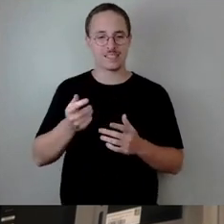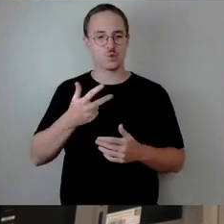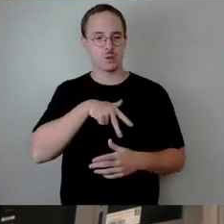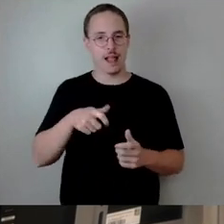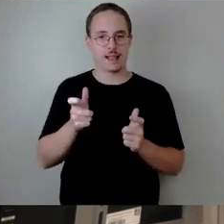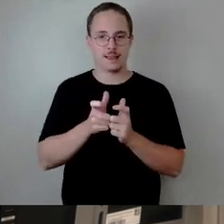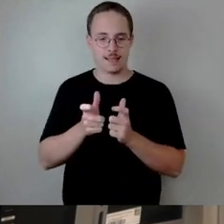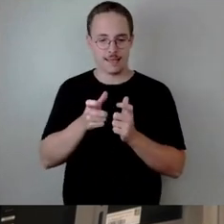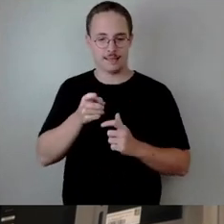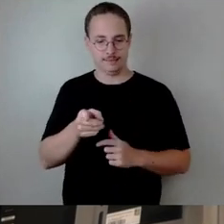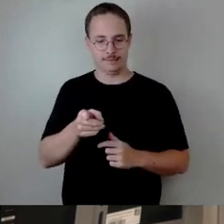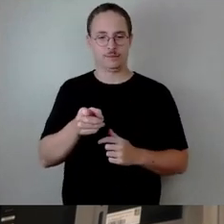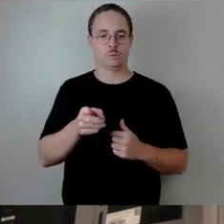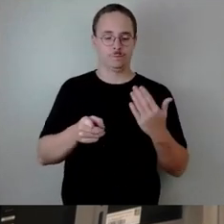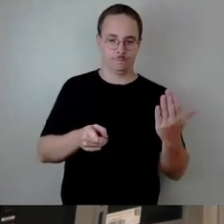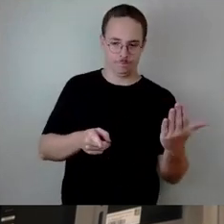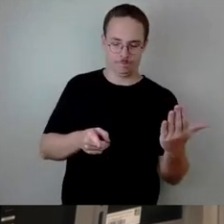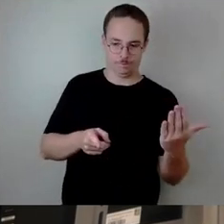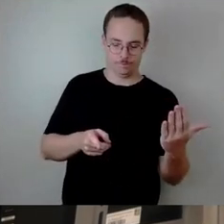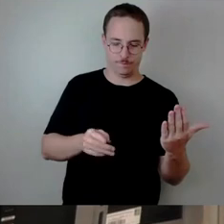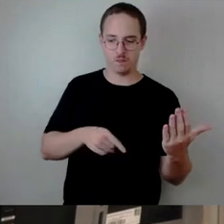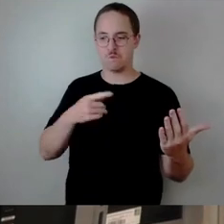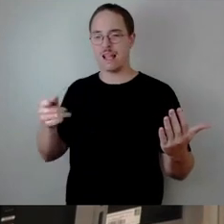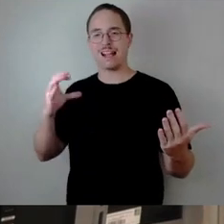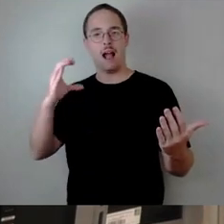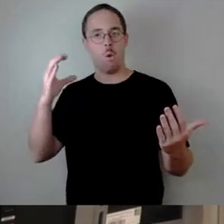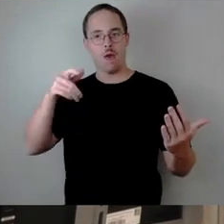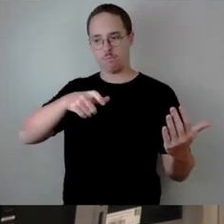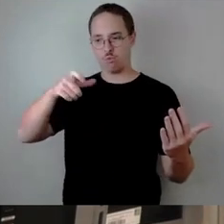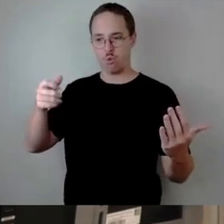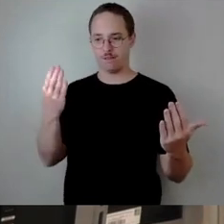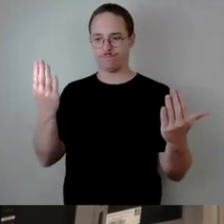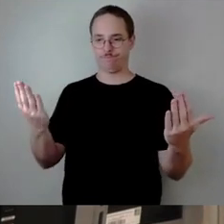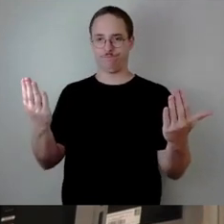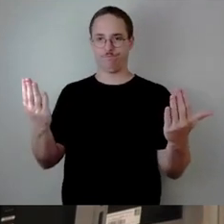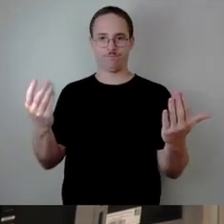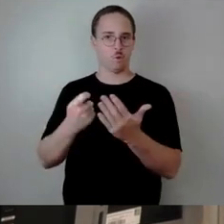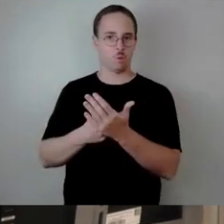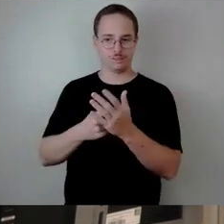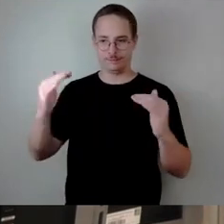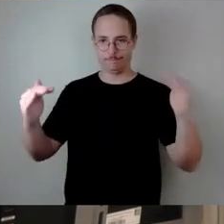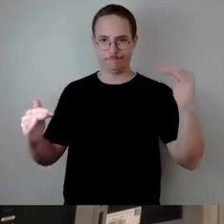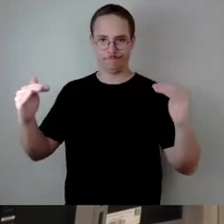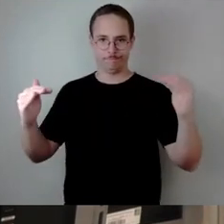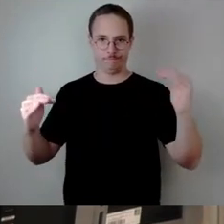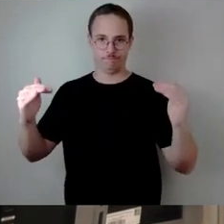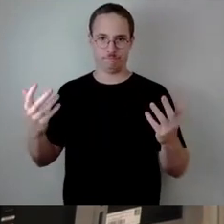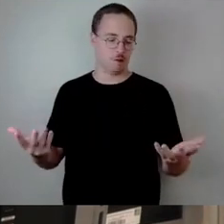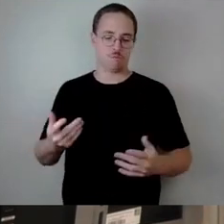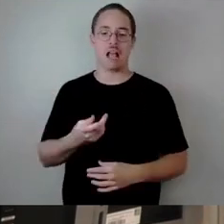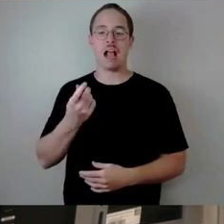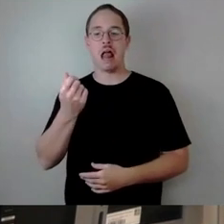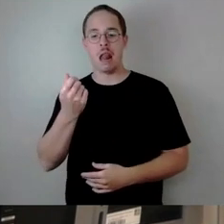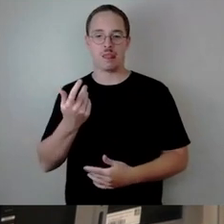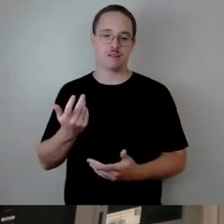Carola-Brücke. Wir verfressen also in gewissem Umfang Gelder, die zur Verfügung, zumindest abstrakt zur Verfügung stehen würden,